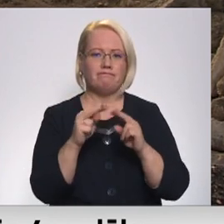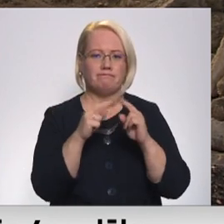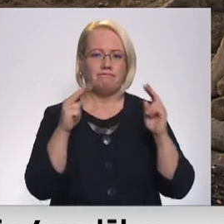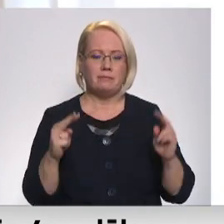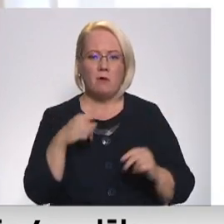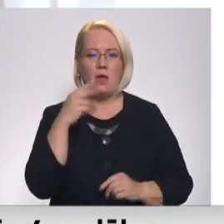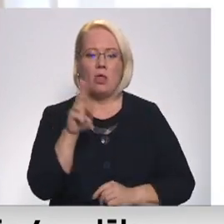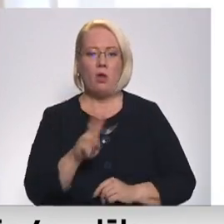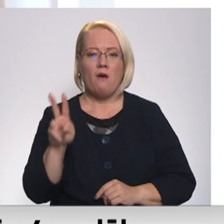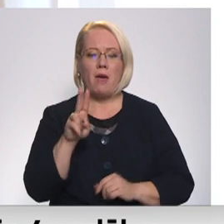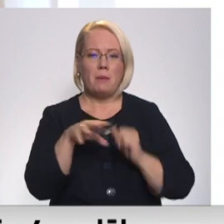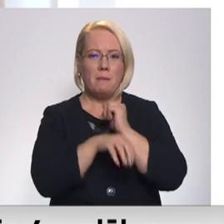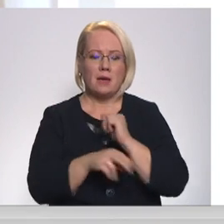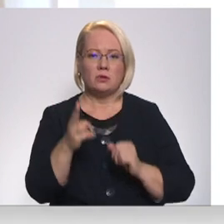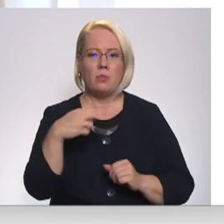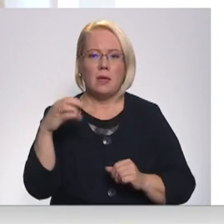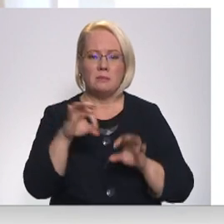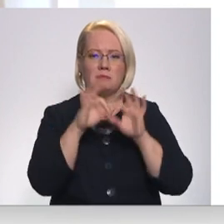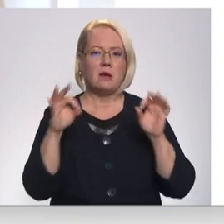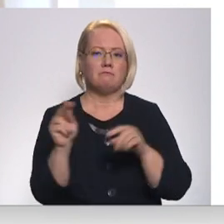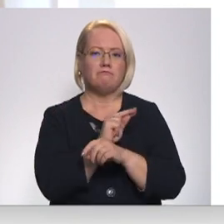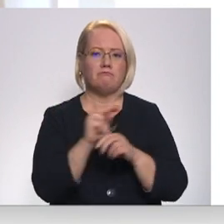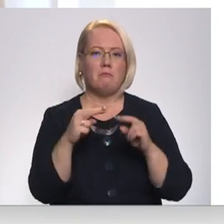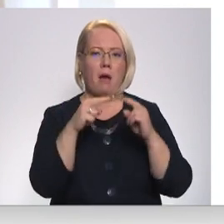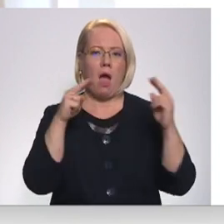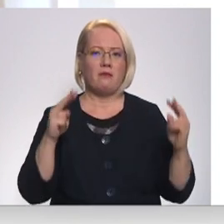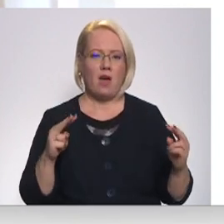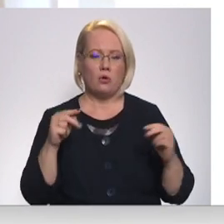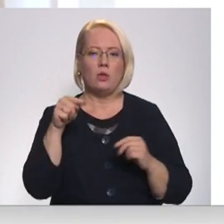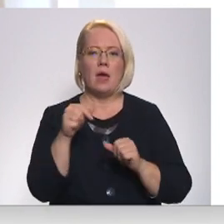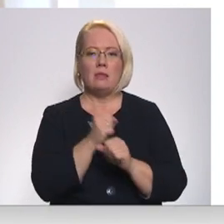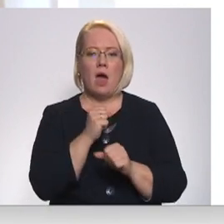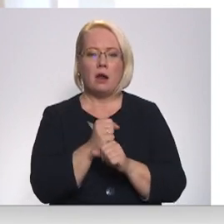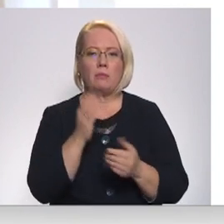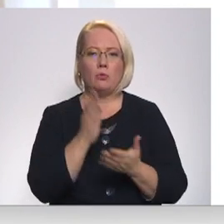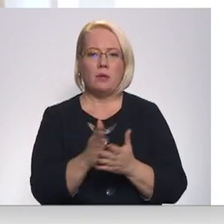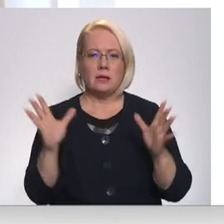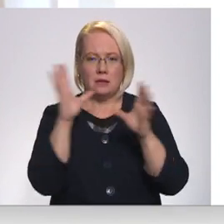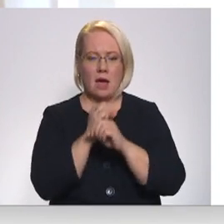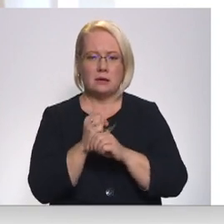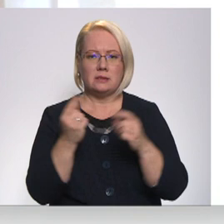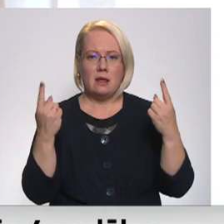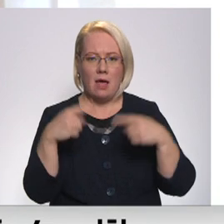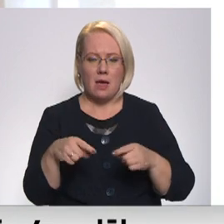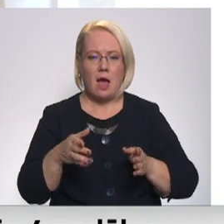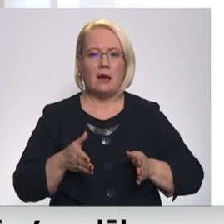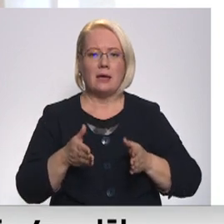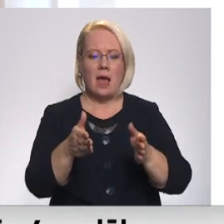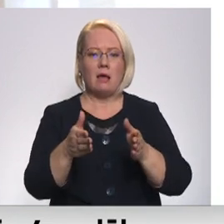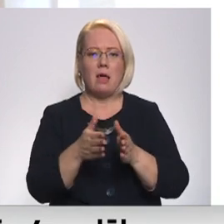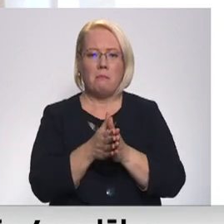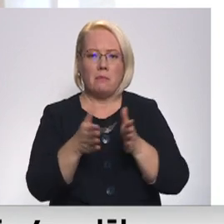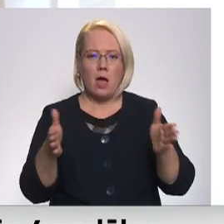sākumā sāksim montēt šo pašu pārvadu. Šie darbi notiks naktas laikā. Iela būs pilnībā visā